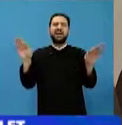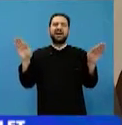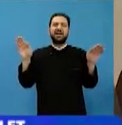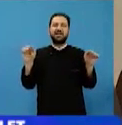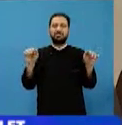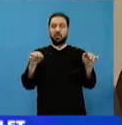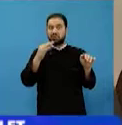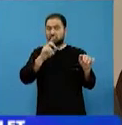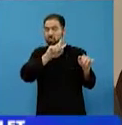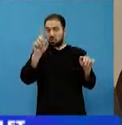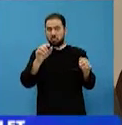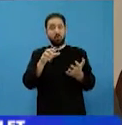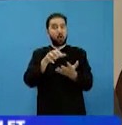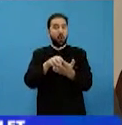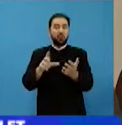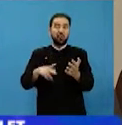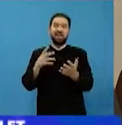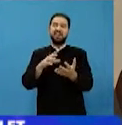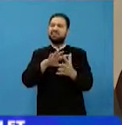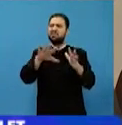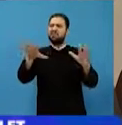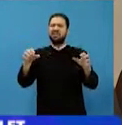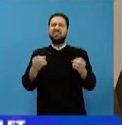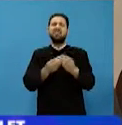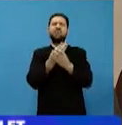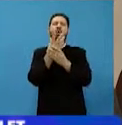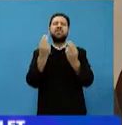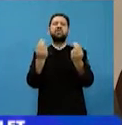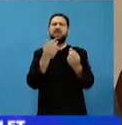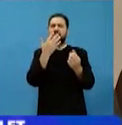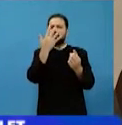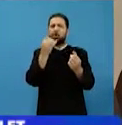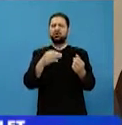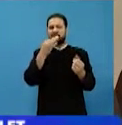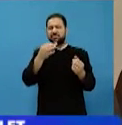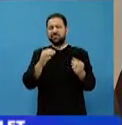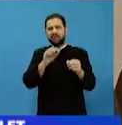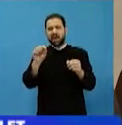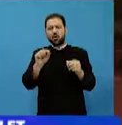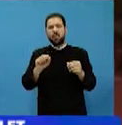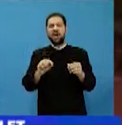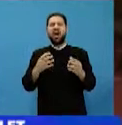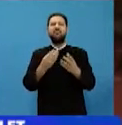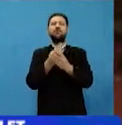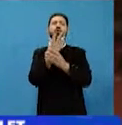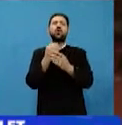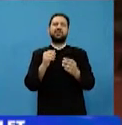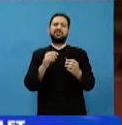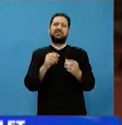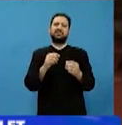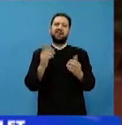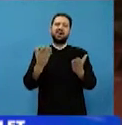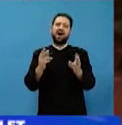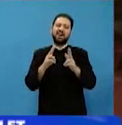nicăieri. Aici locul este plin de flori bine mirositoare. Și-ți va enumera o grădină de flori de grădină și sălbatice.